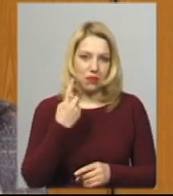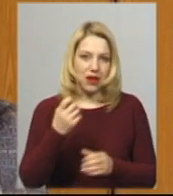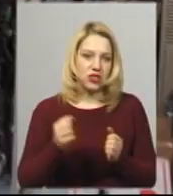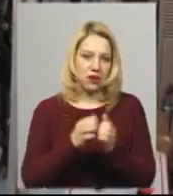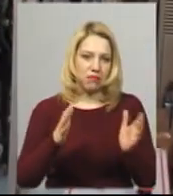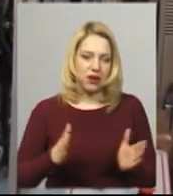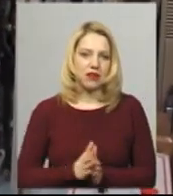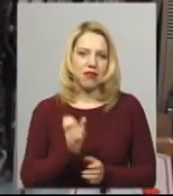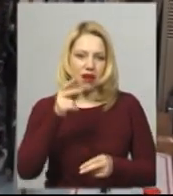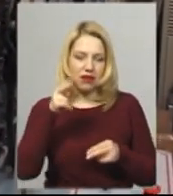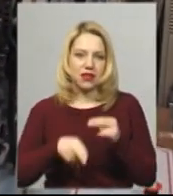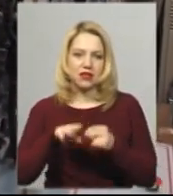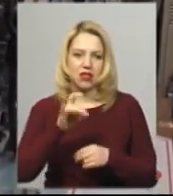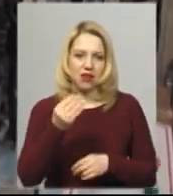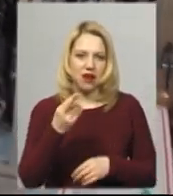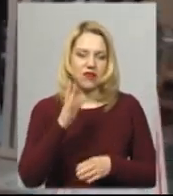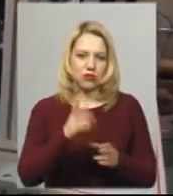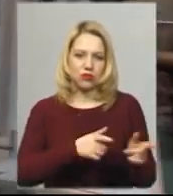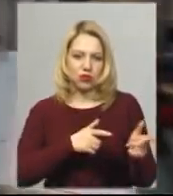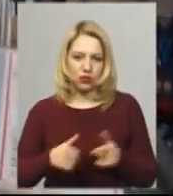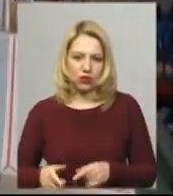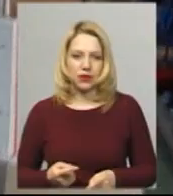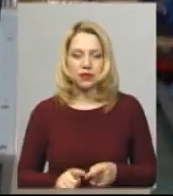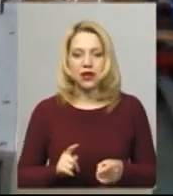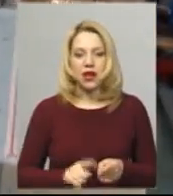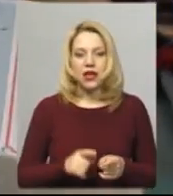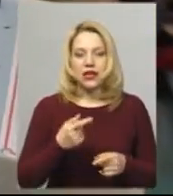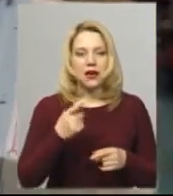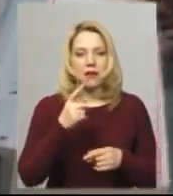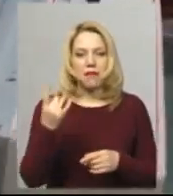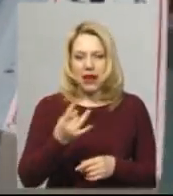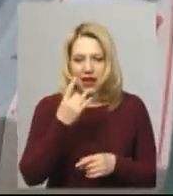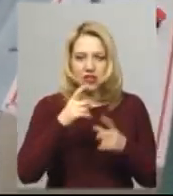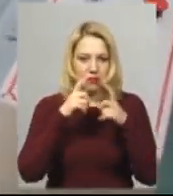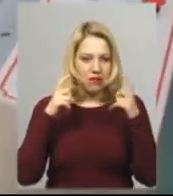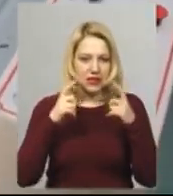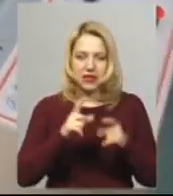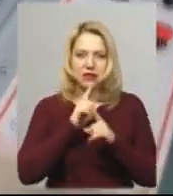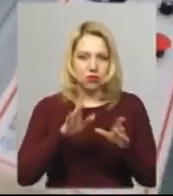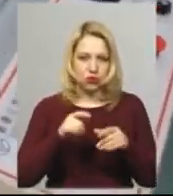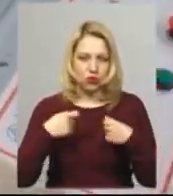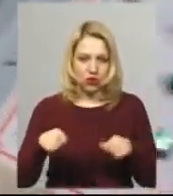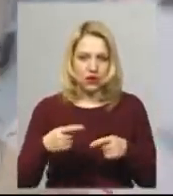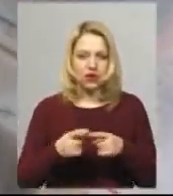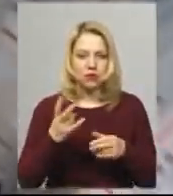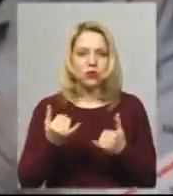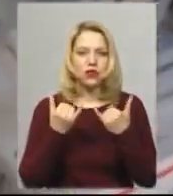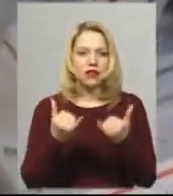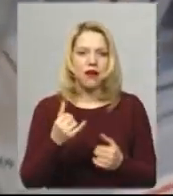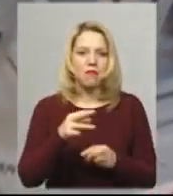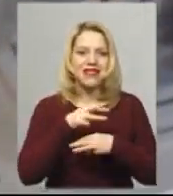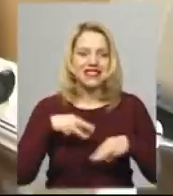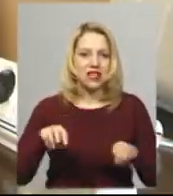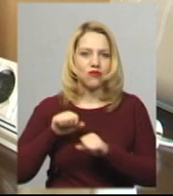кінець травня. Першу партію респіраторів, як і марлових масок, не продаватимуть, їх пошивить підприємством Міноборони України. За словами інженера, з продажу